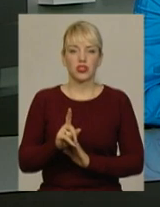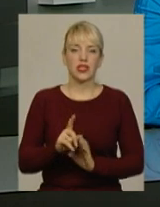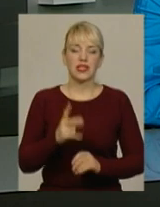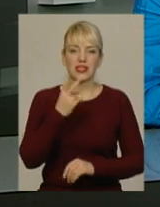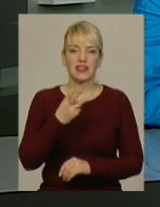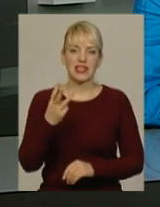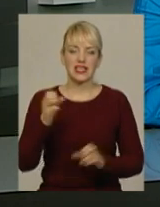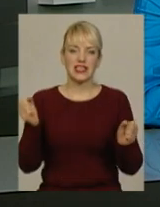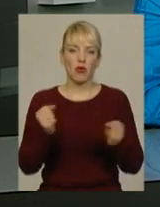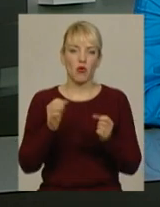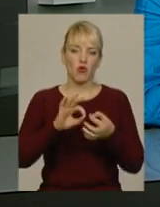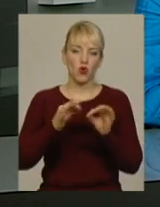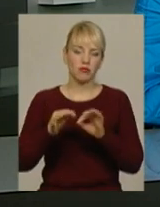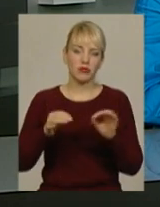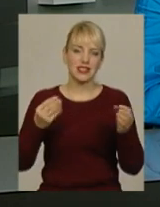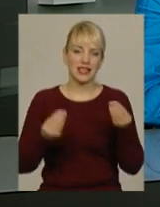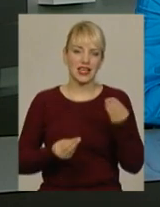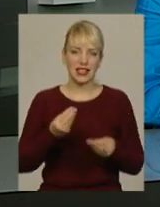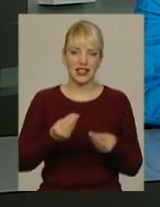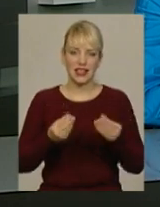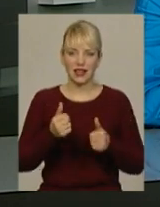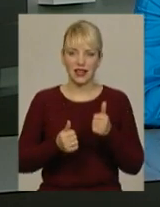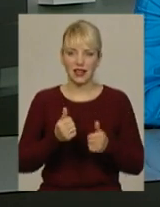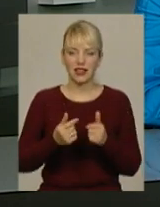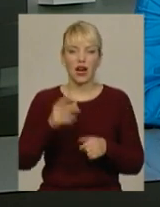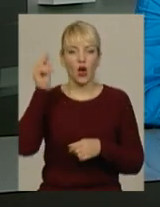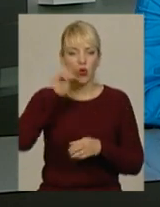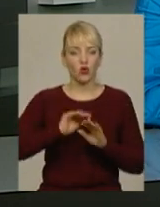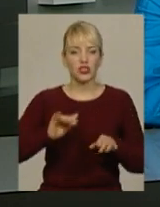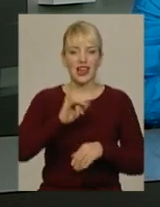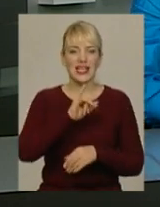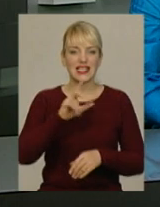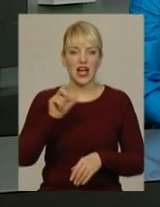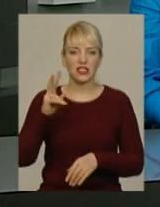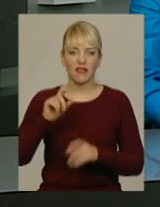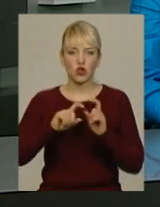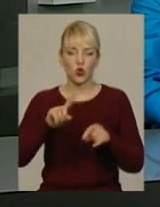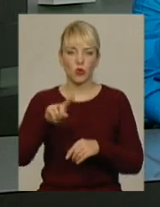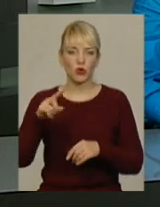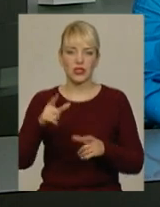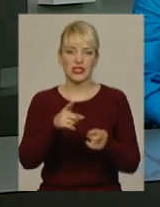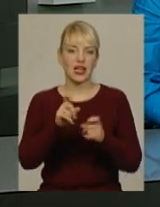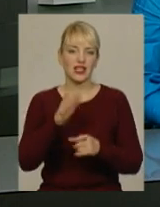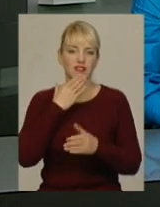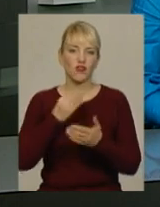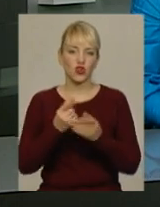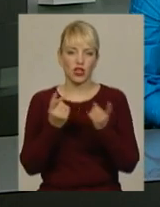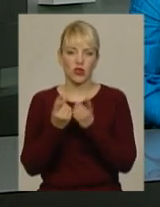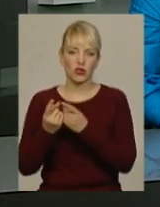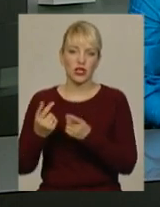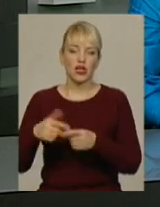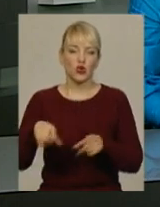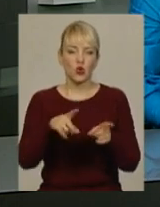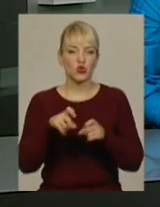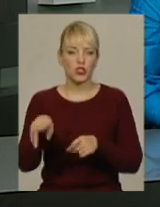23-ті зимові олімпійські ігри. Учені Ізяславської школи номер один закликають своїх однолітків долучитися до флешмобу до